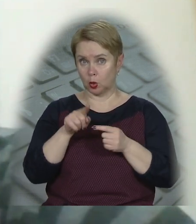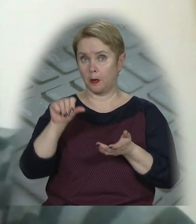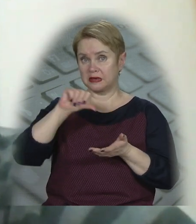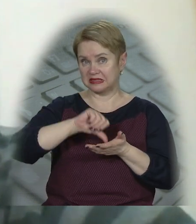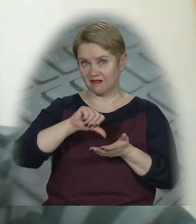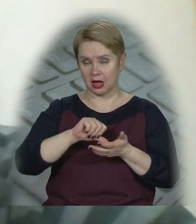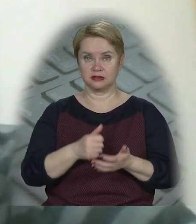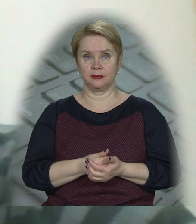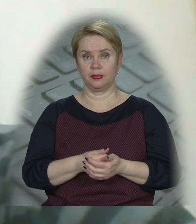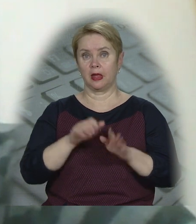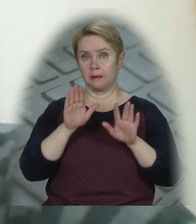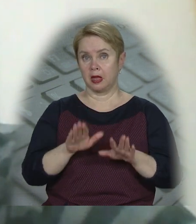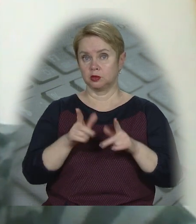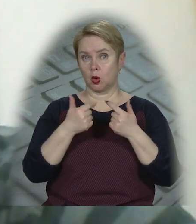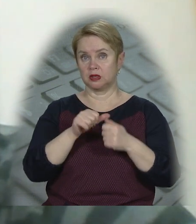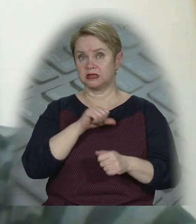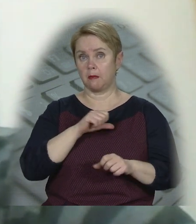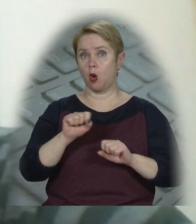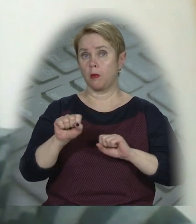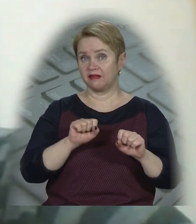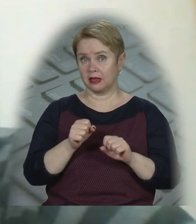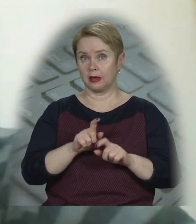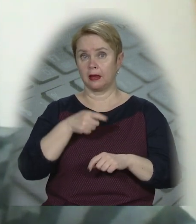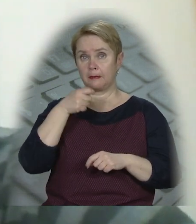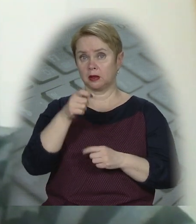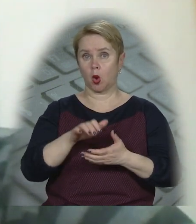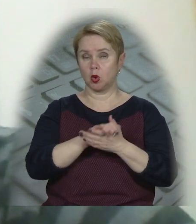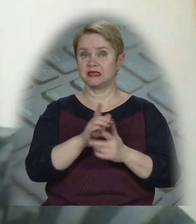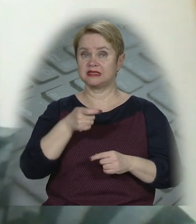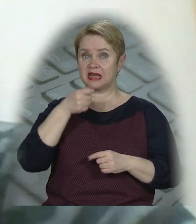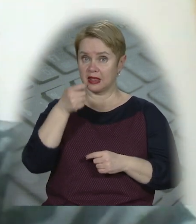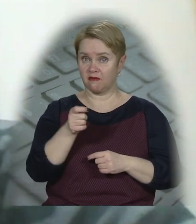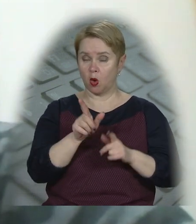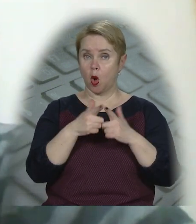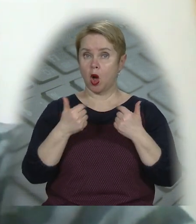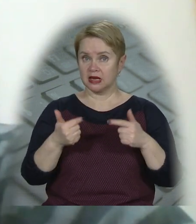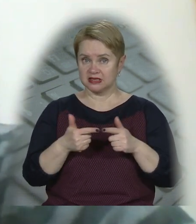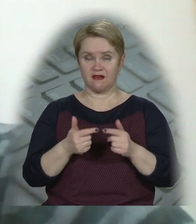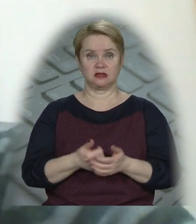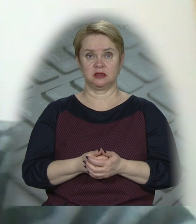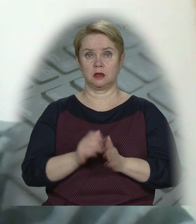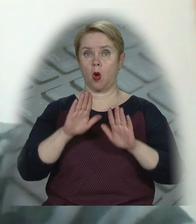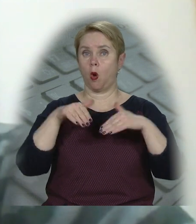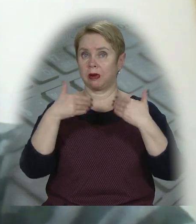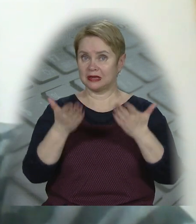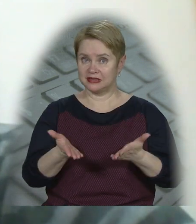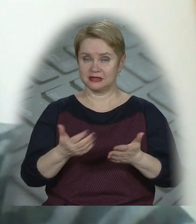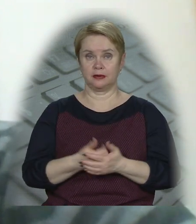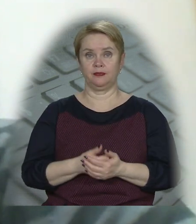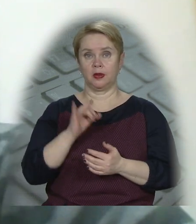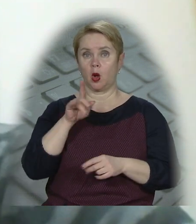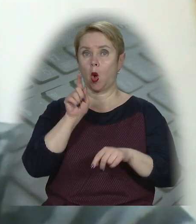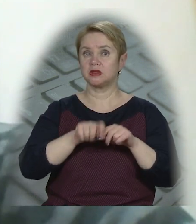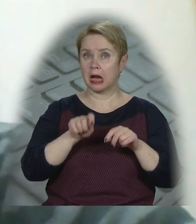яка представляється органами місцевого управління, і подати колективну заявку. Організуватися, звернутися